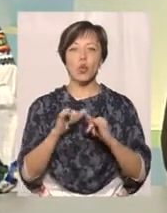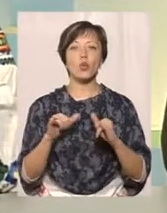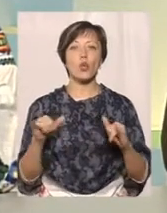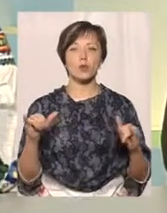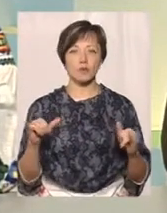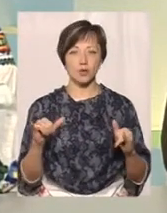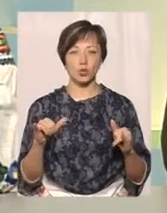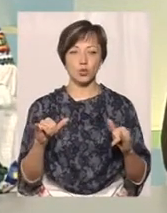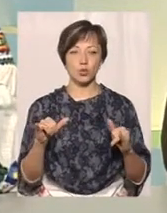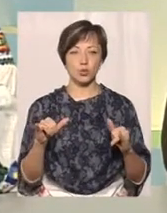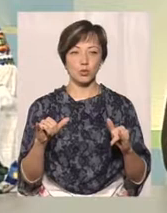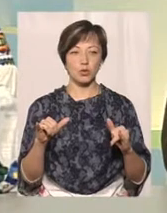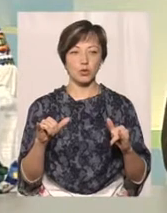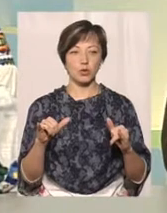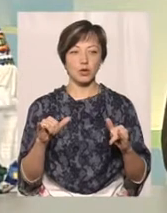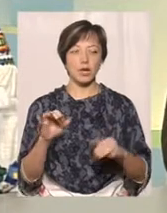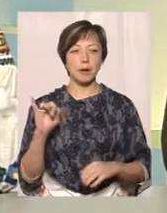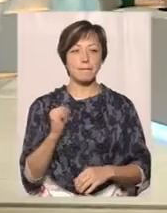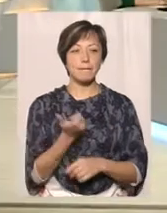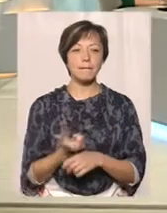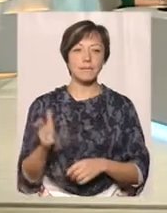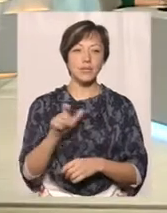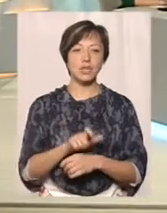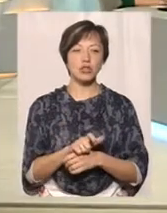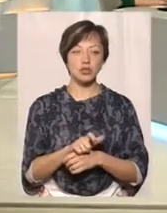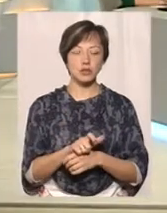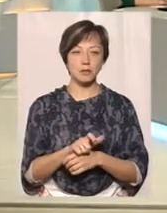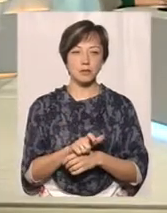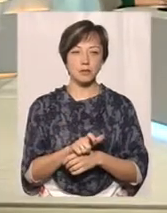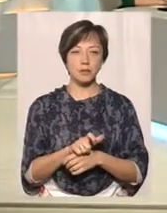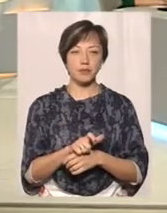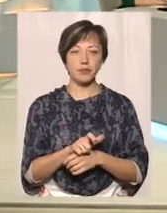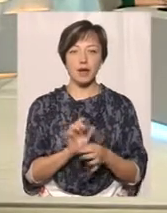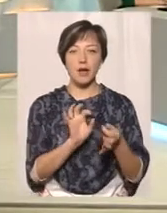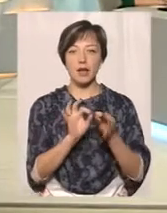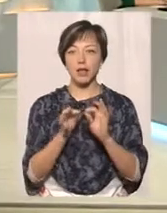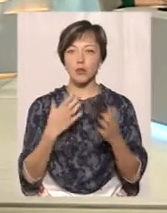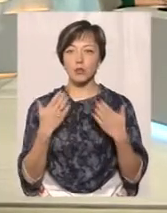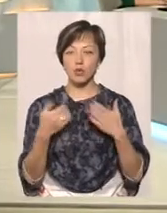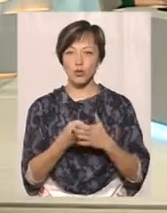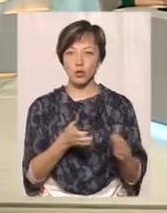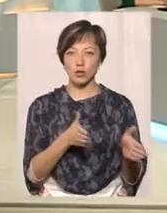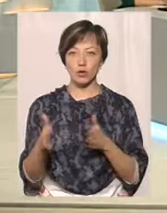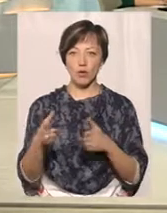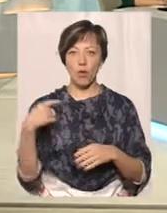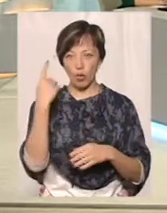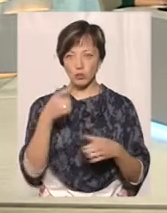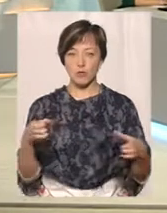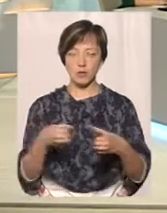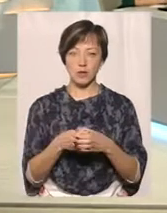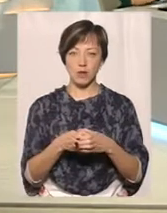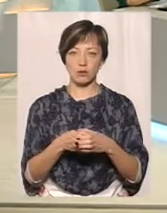більше ретельного підходу до підготовки особового складу.